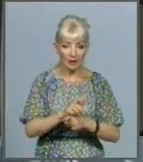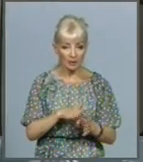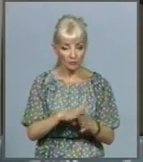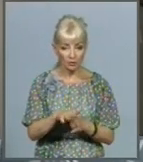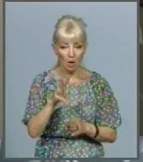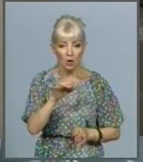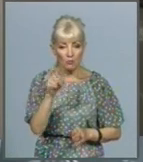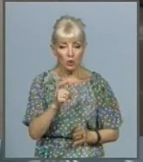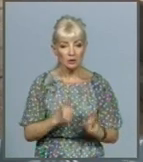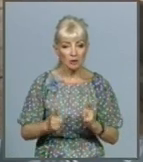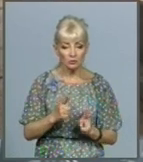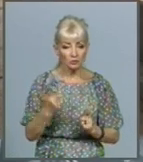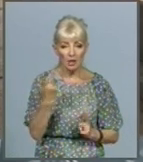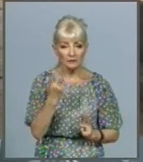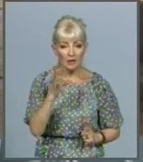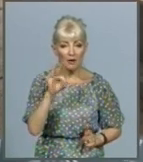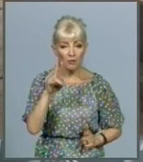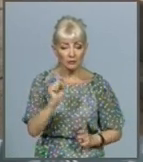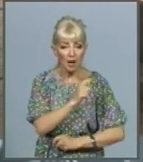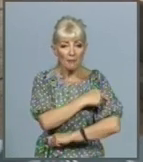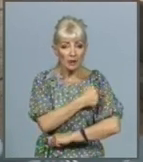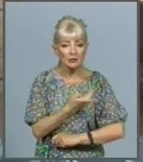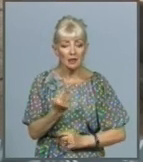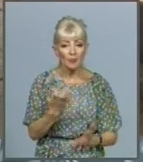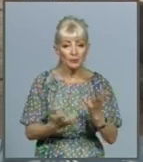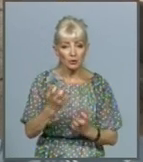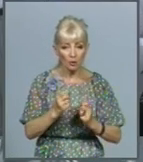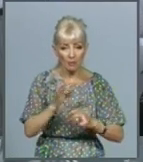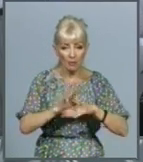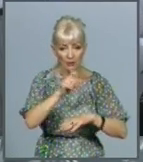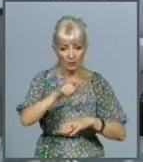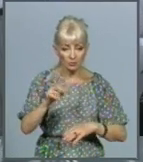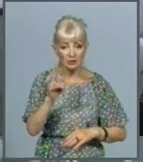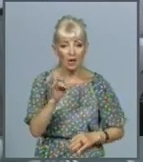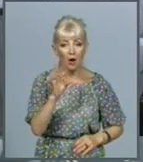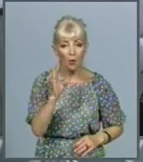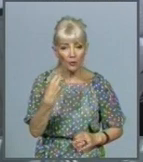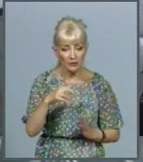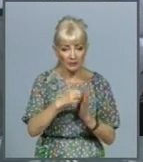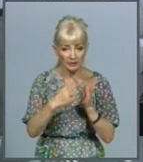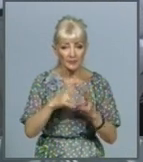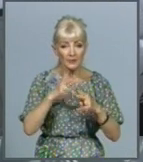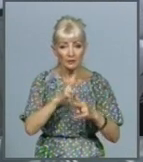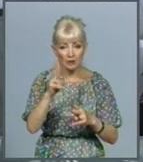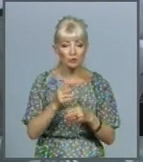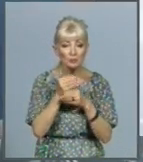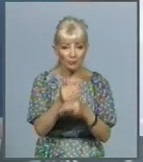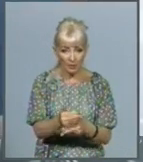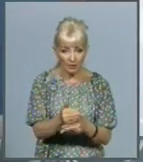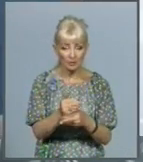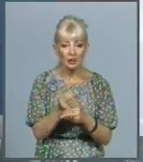другу хвилю медзакладів для прийому хворих на COVID-19. Лікарі, які в даний час надають допомогу госпіталізованим,